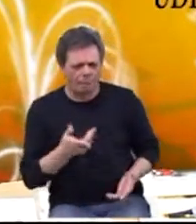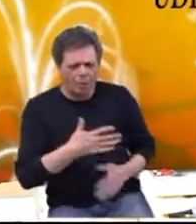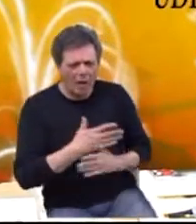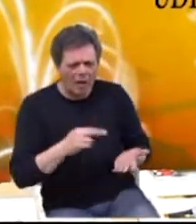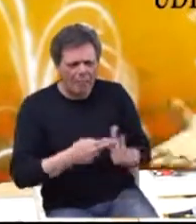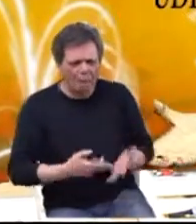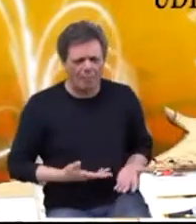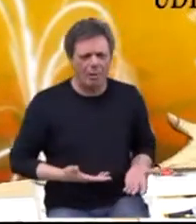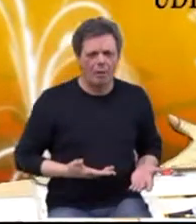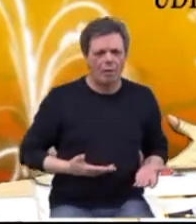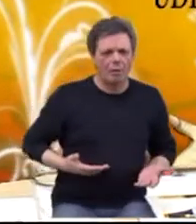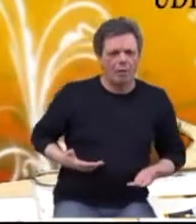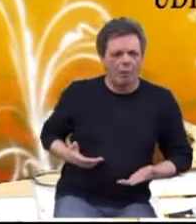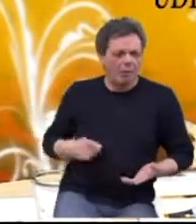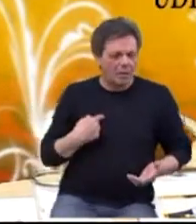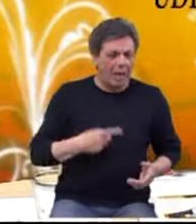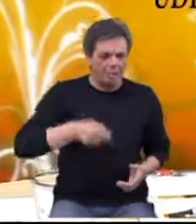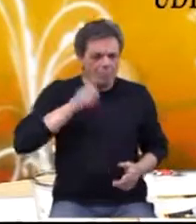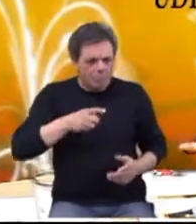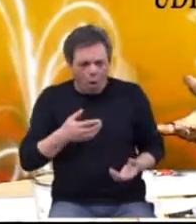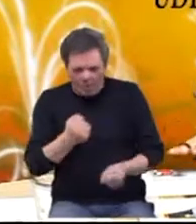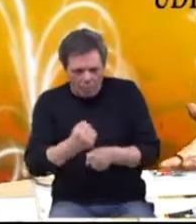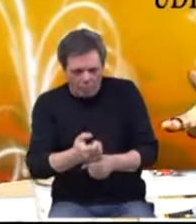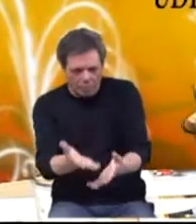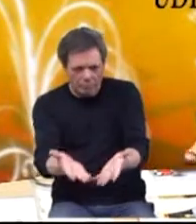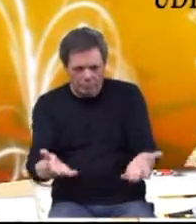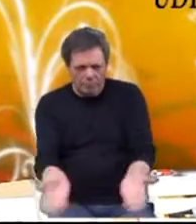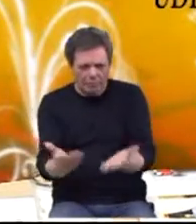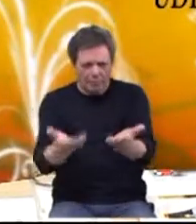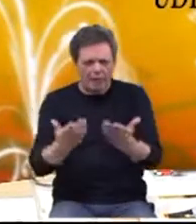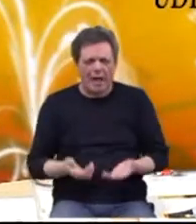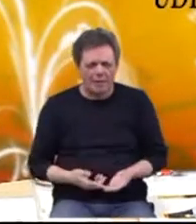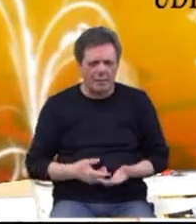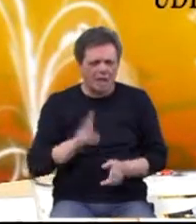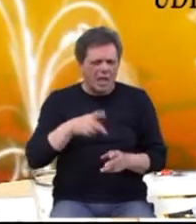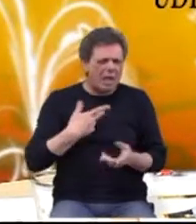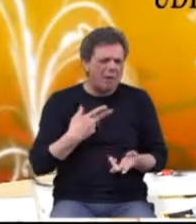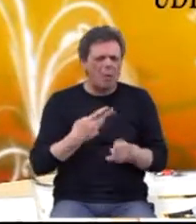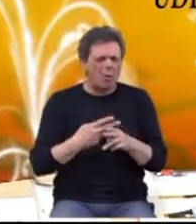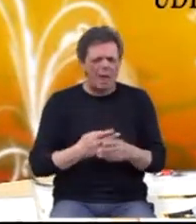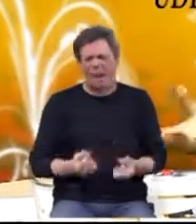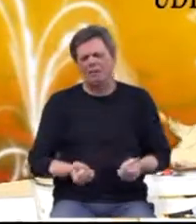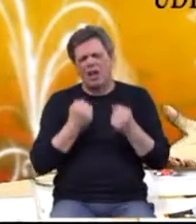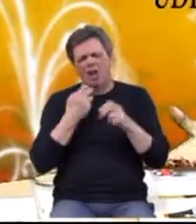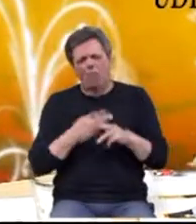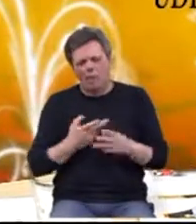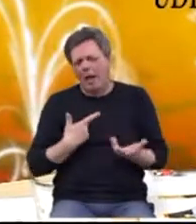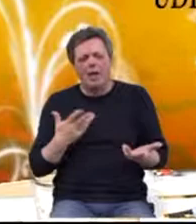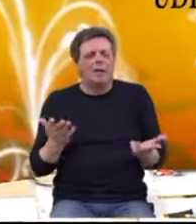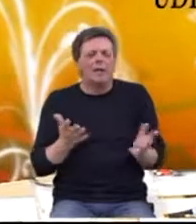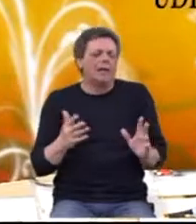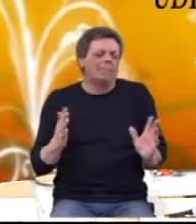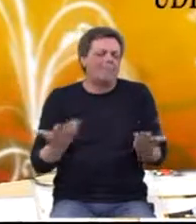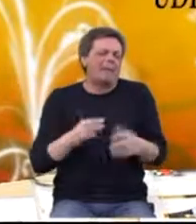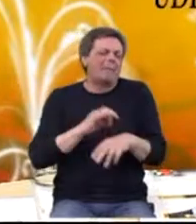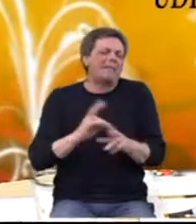na koji se baš može djelovati. Nemate, recimo, imate neka oboljenja organska, teška, na koja ne možete djelovati. Ali to